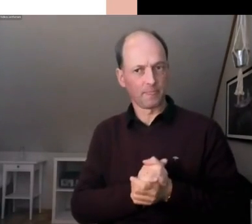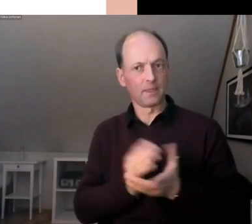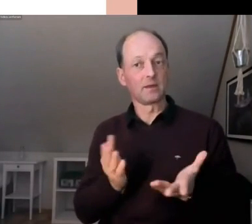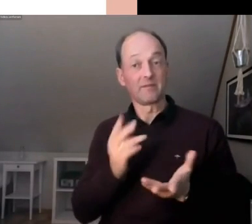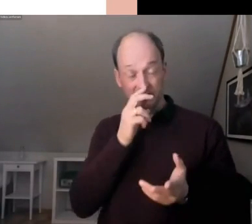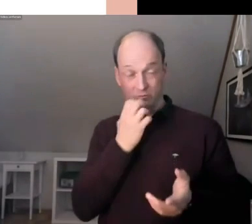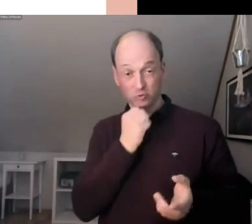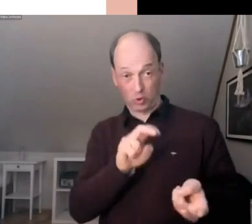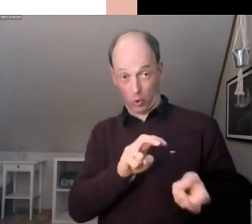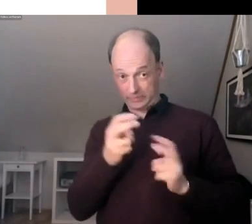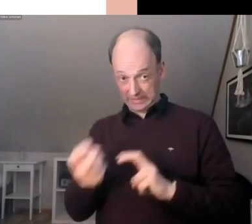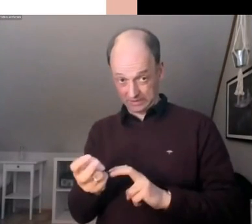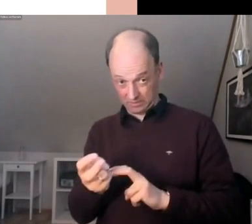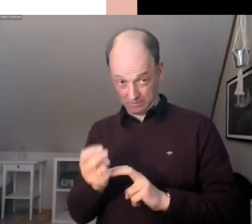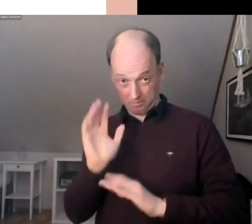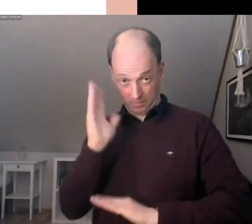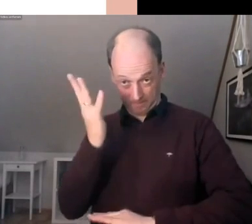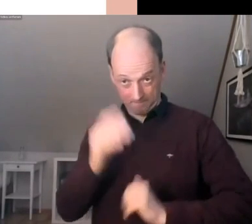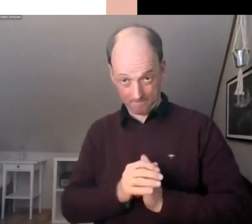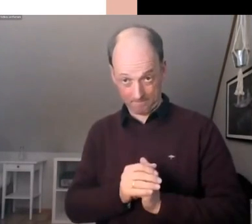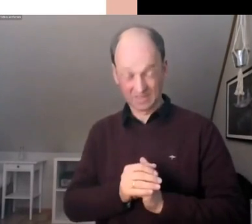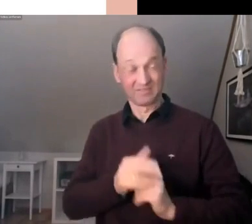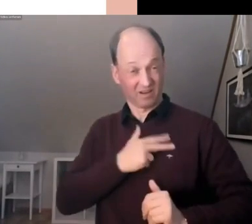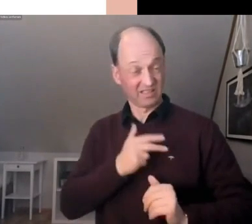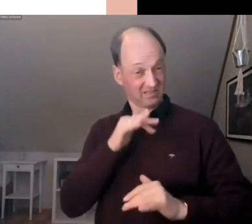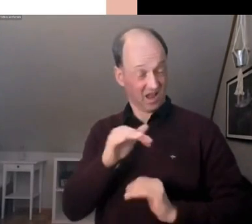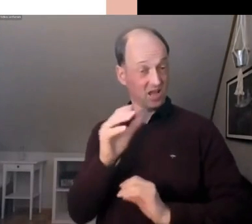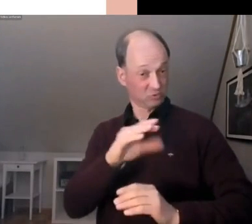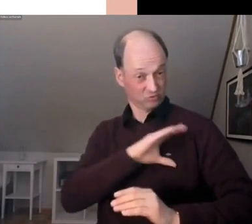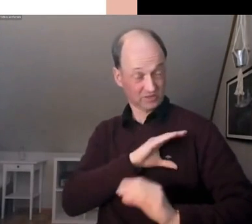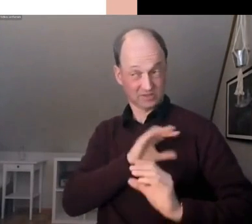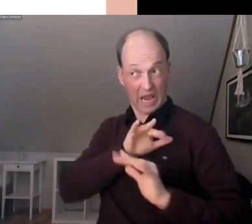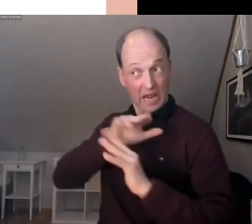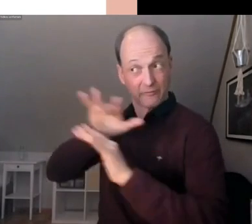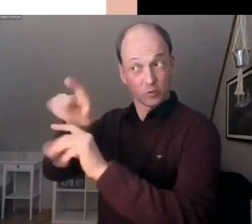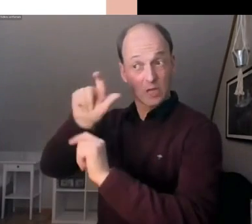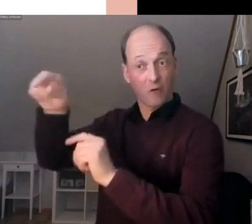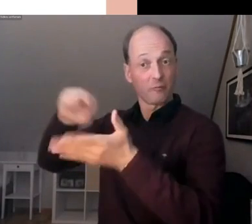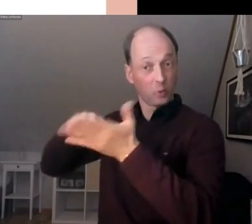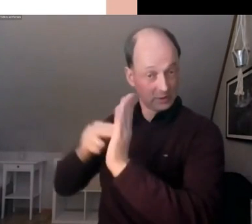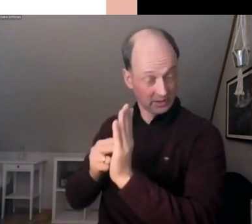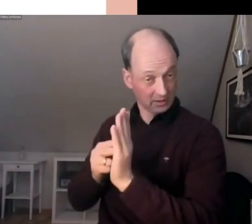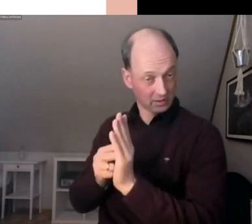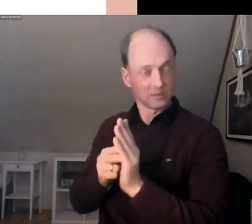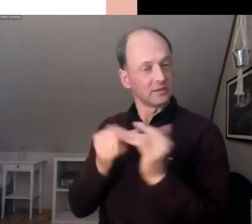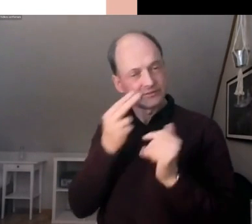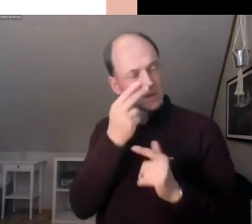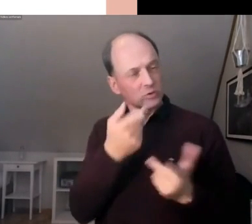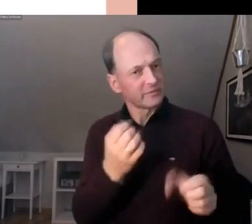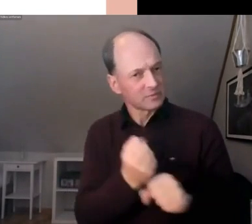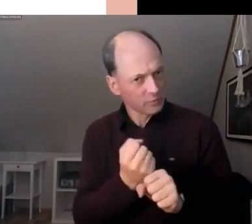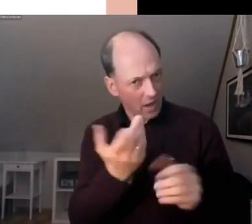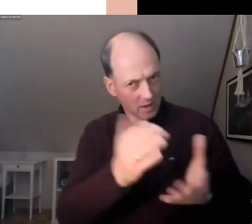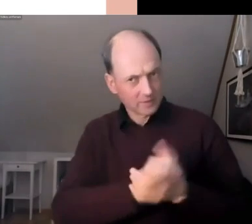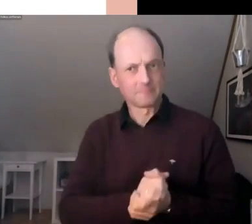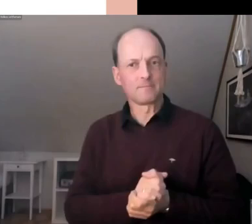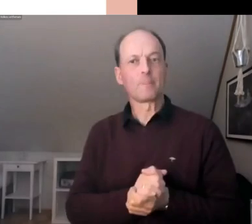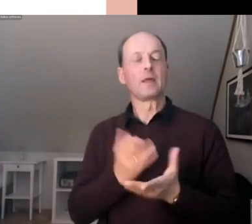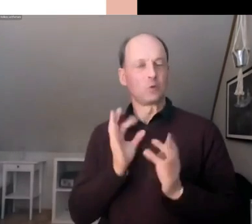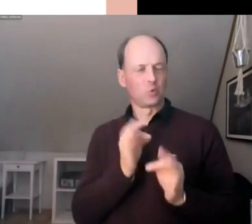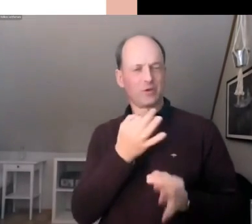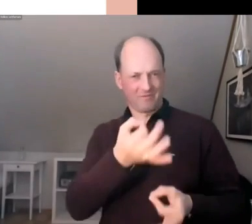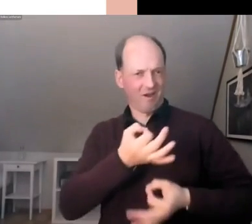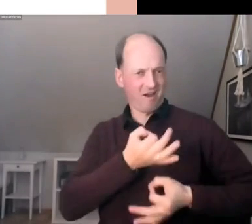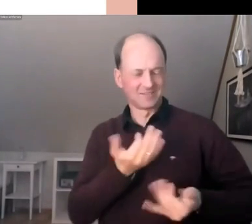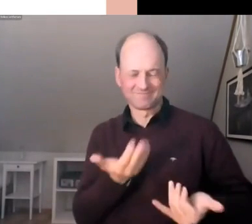umsetzen möchte, damit er wirklich den Einfluss auf die Politik hat? Das sind gute Fragen und deshalb würde Mira jetzt auch